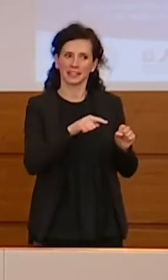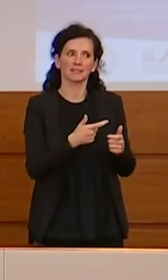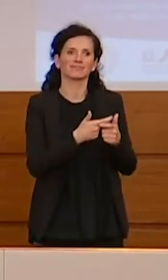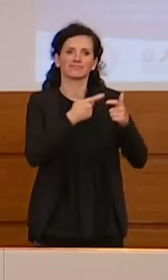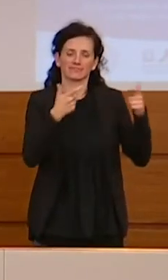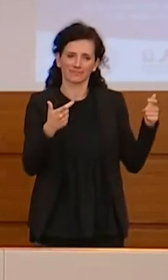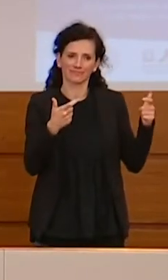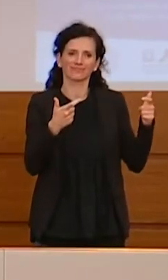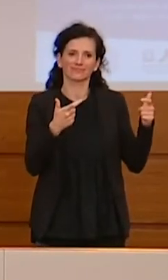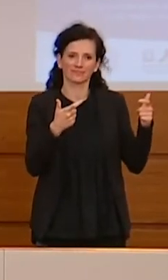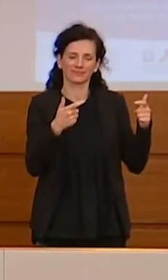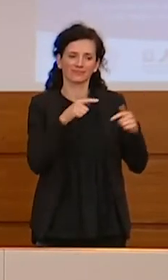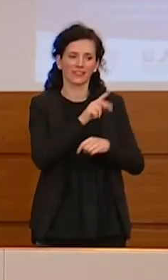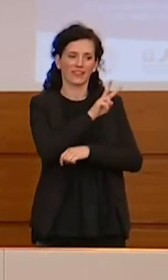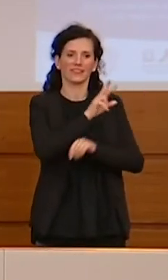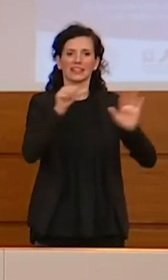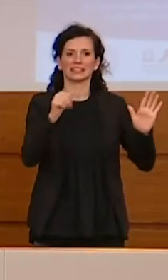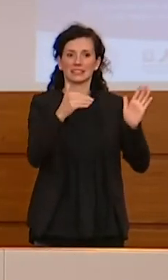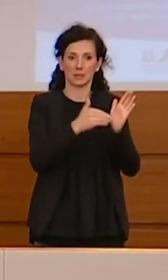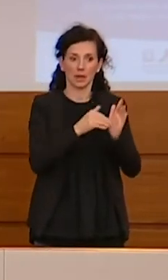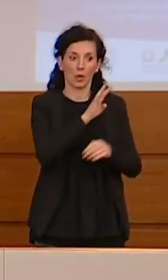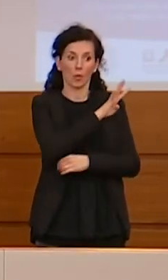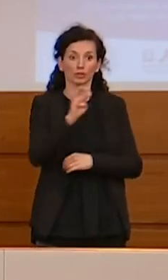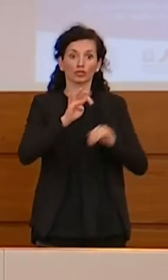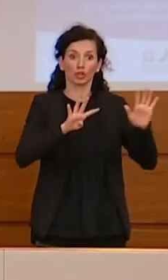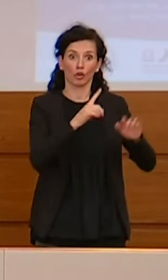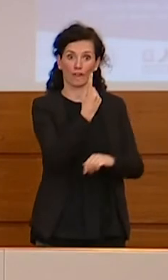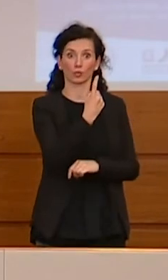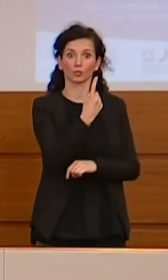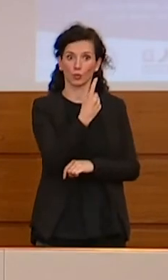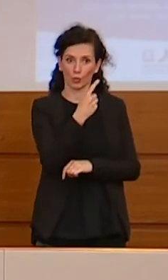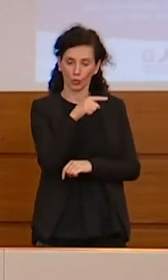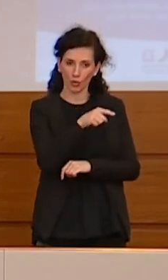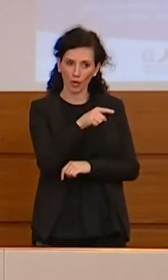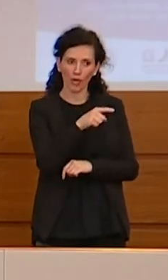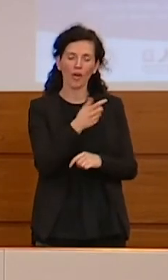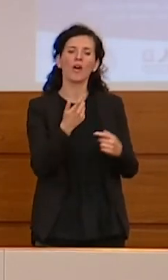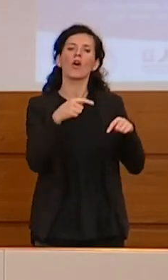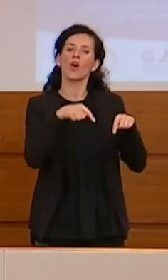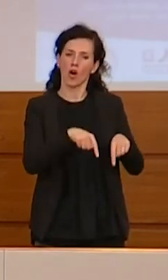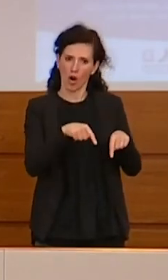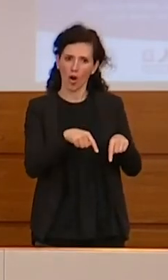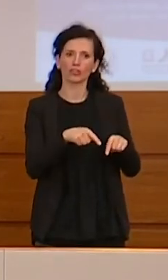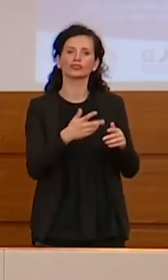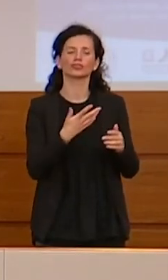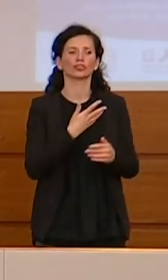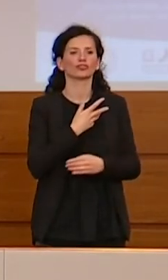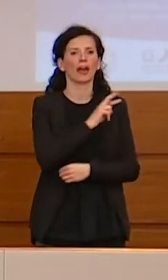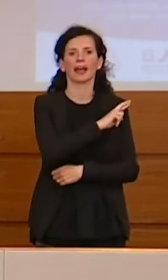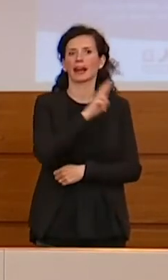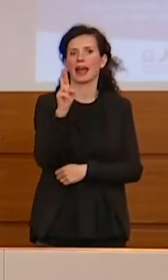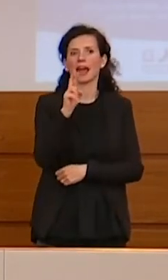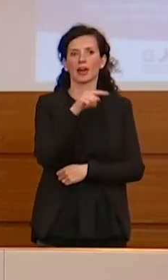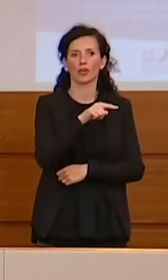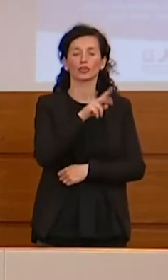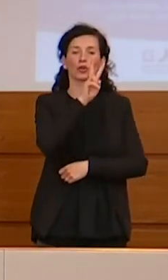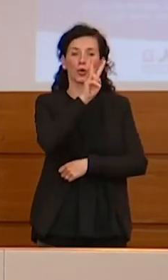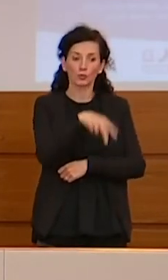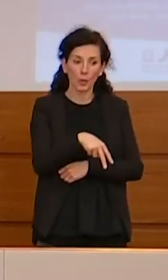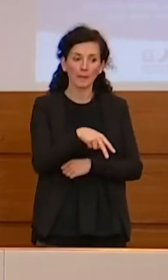a 26.491 e oggi abbiamo un nuovo record di guariti 2